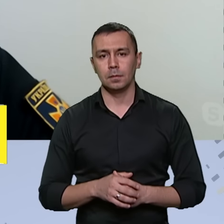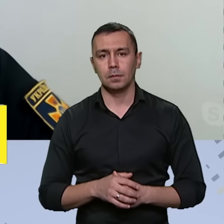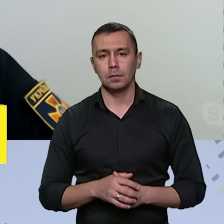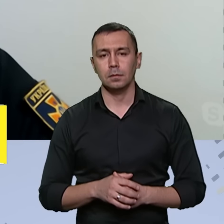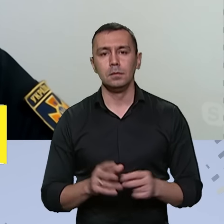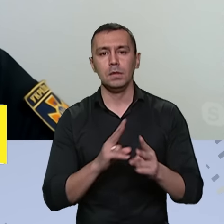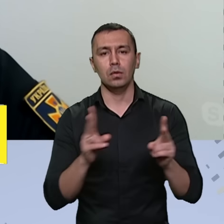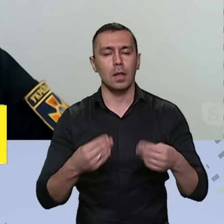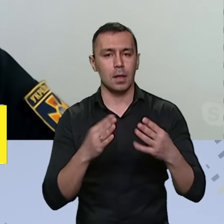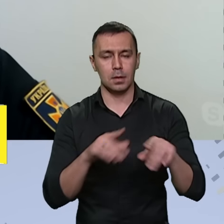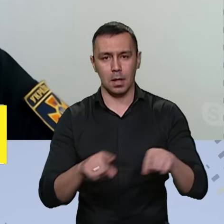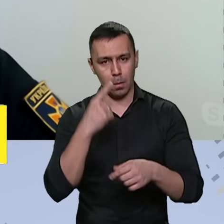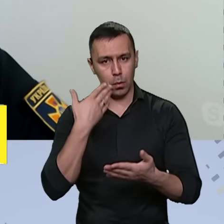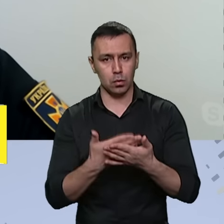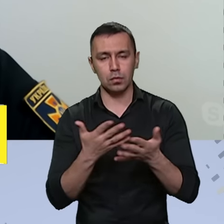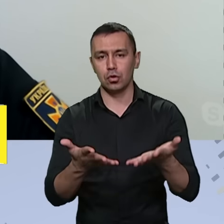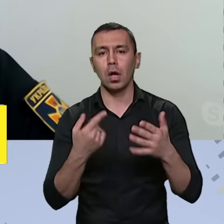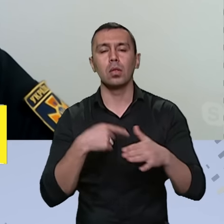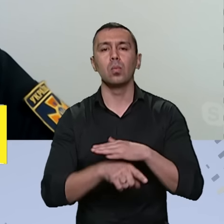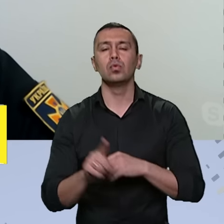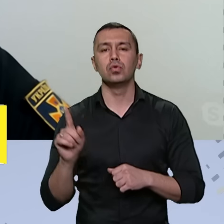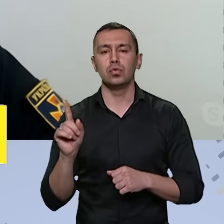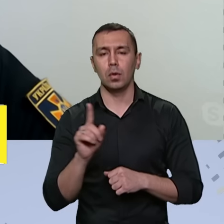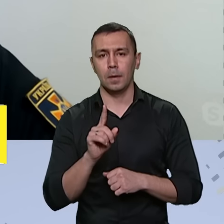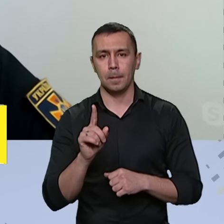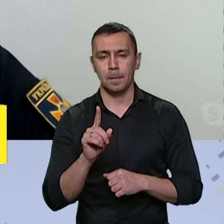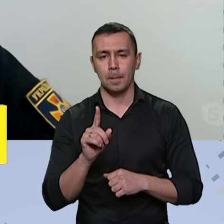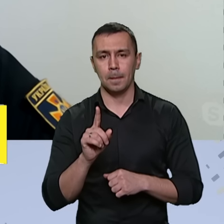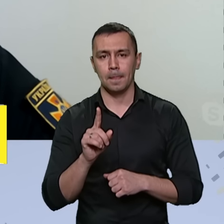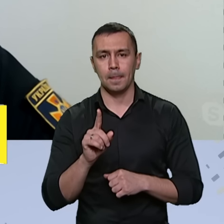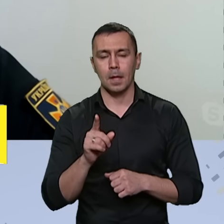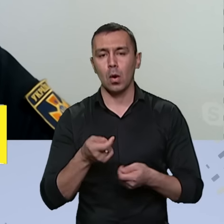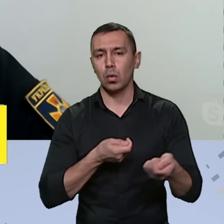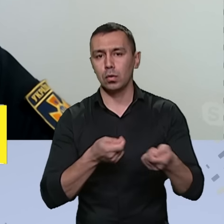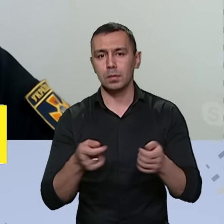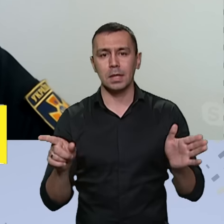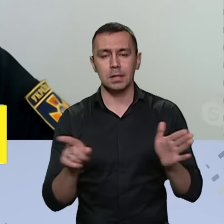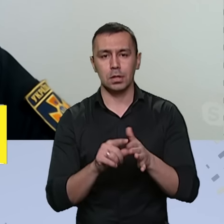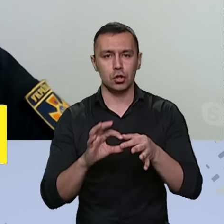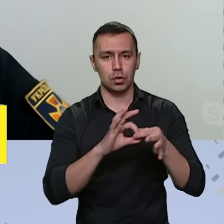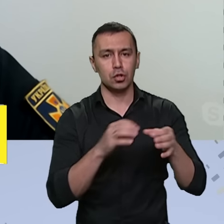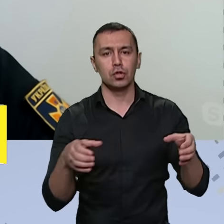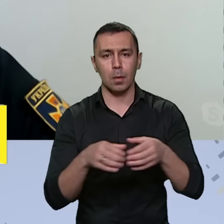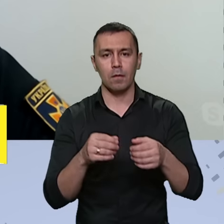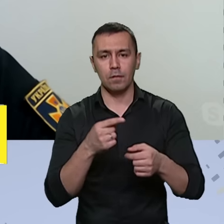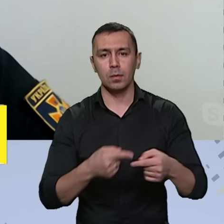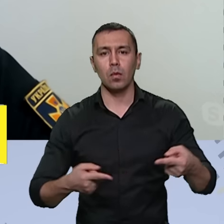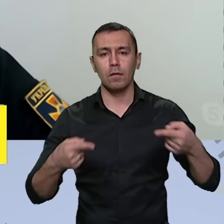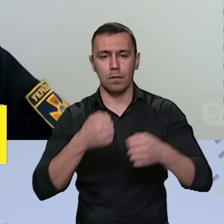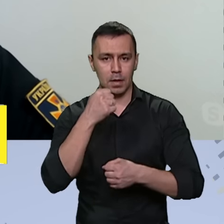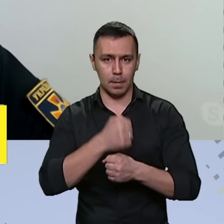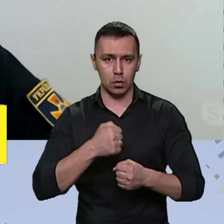Ніхто не дасть таких прогнозів чітких, тому що координуємося зі штабом, відповідно відпрацьовуємо